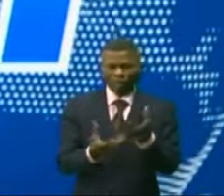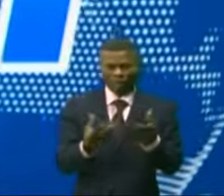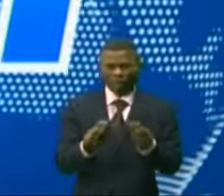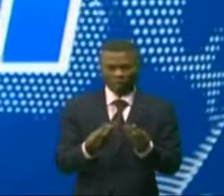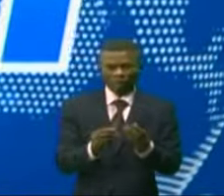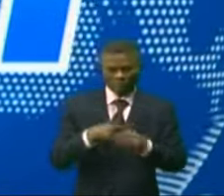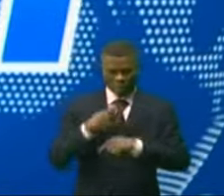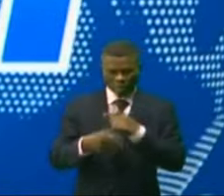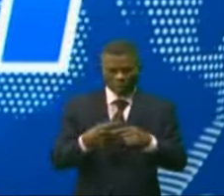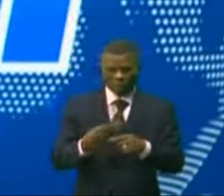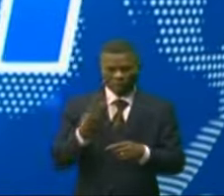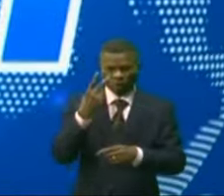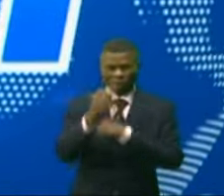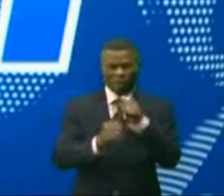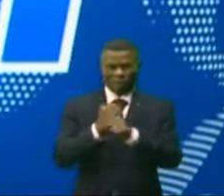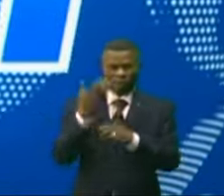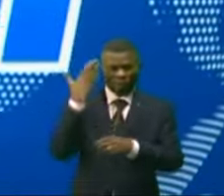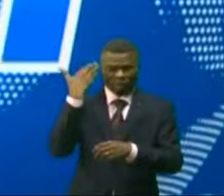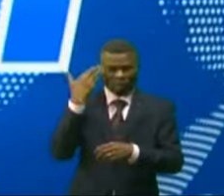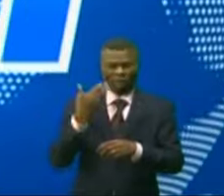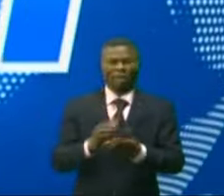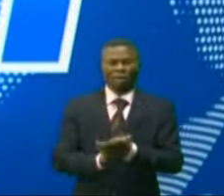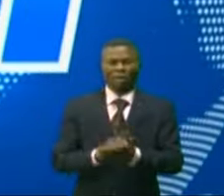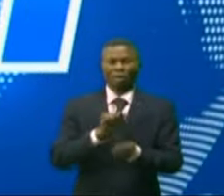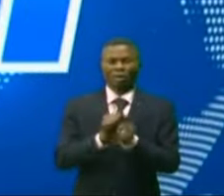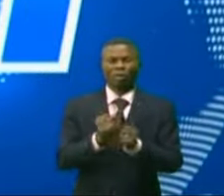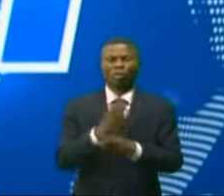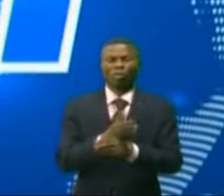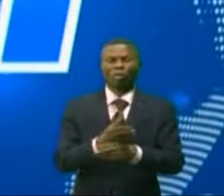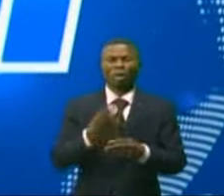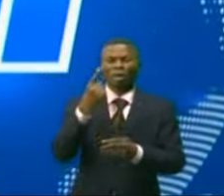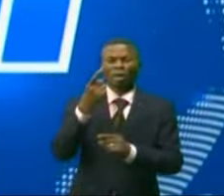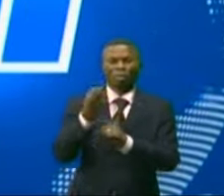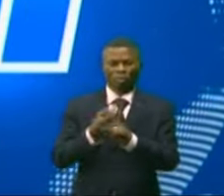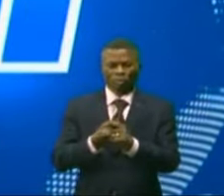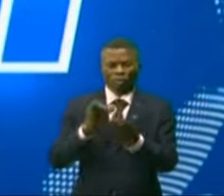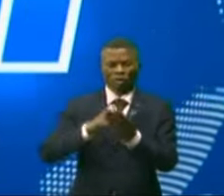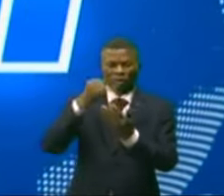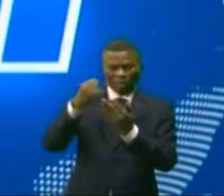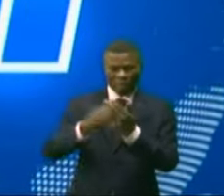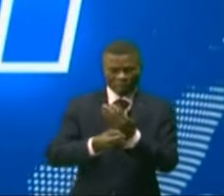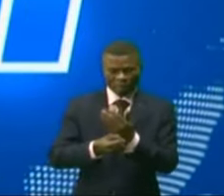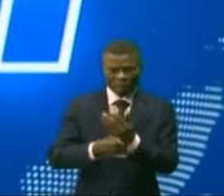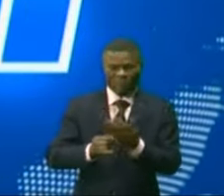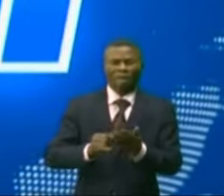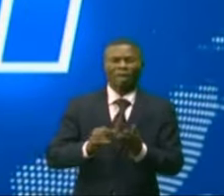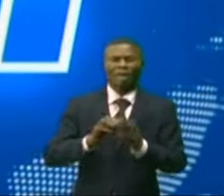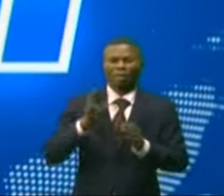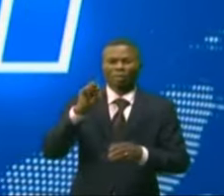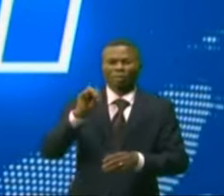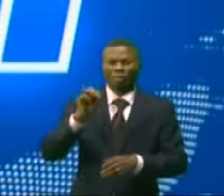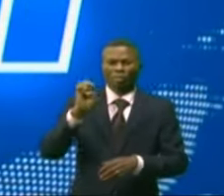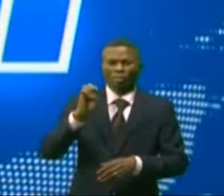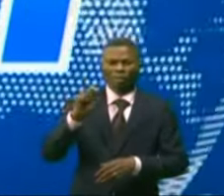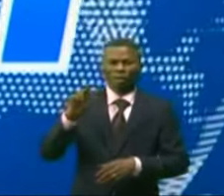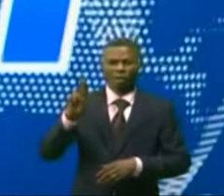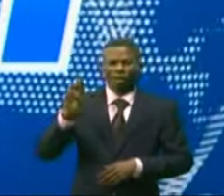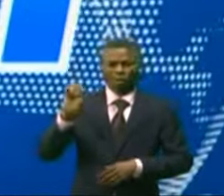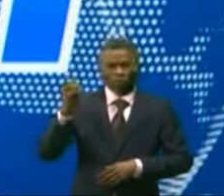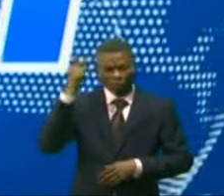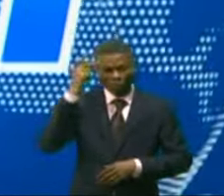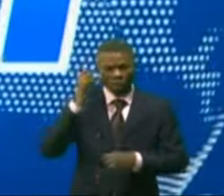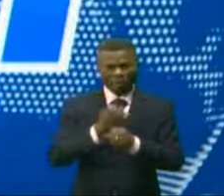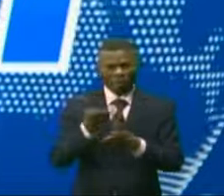a vu le jour il y a des années, dont l'aboutissement n'est qu'une question de moins. Le projet Métro Kina a été présenté au grand public. Suivez cela